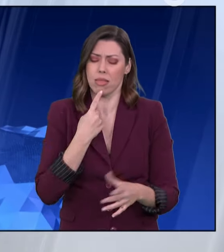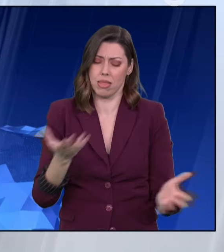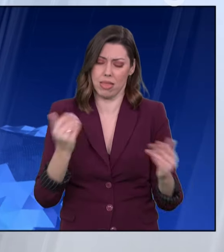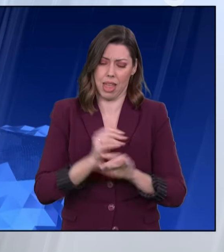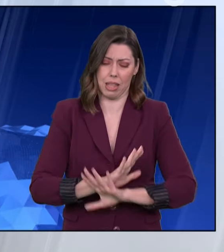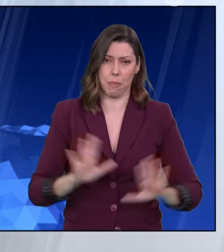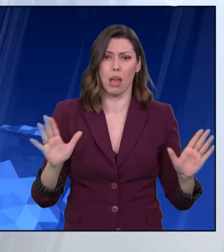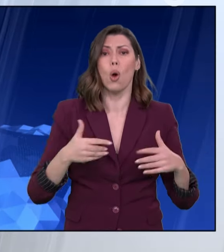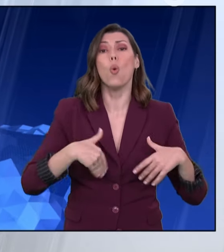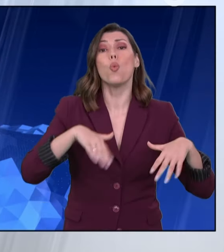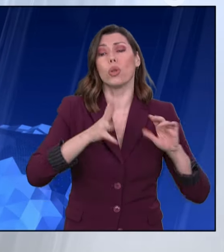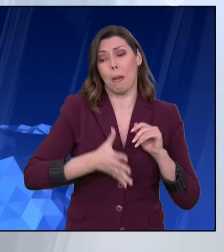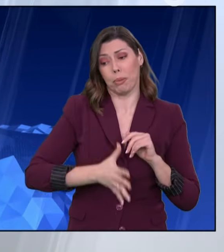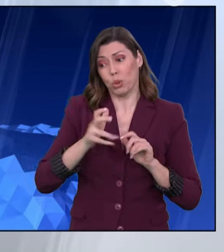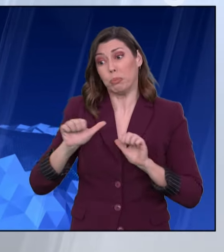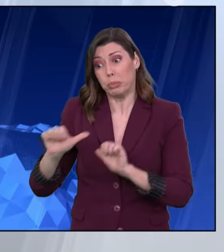γαλάζιους βουλευτές για να υπερψηφίσουν.